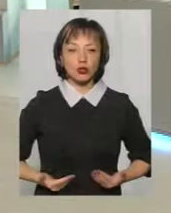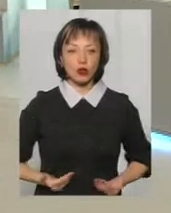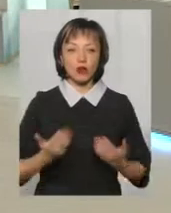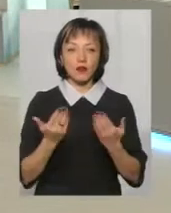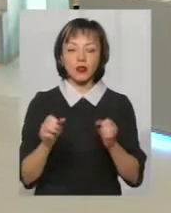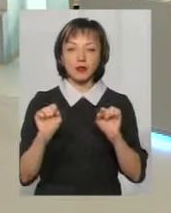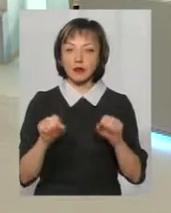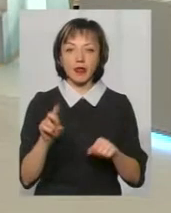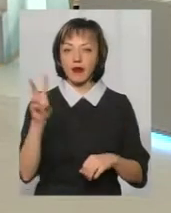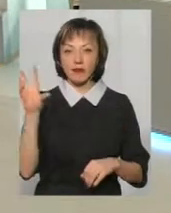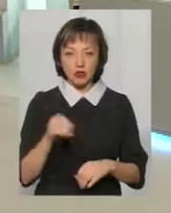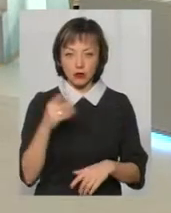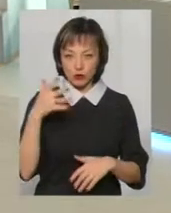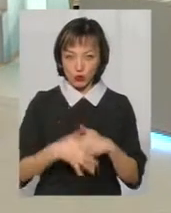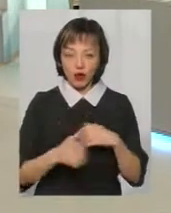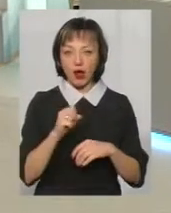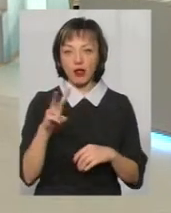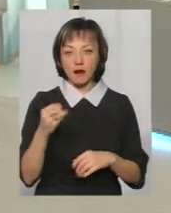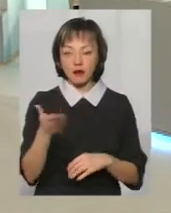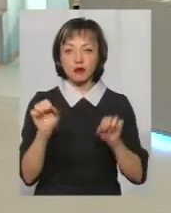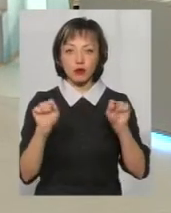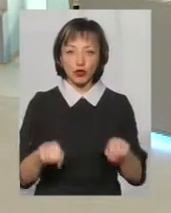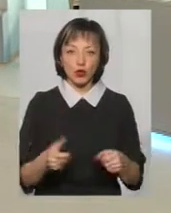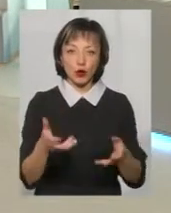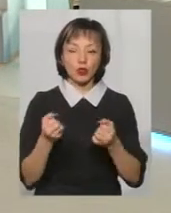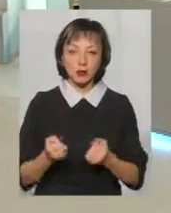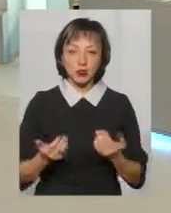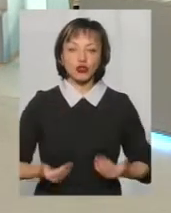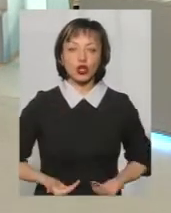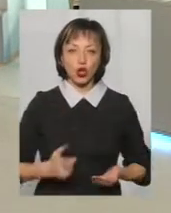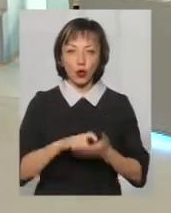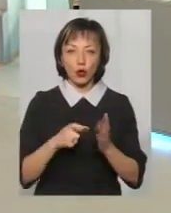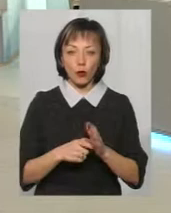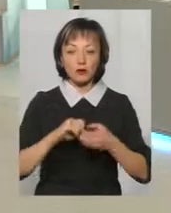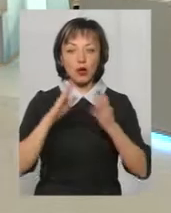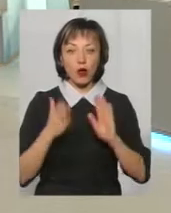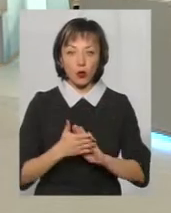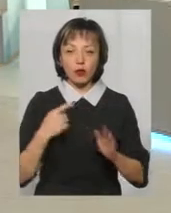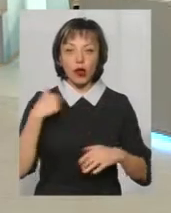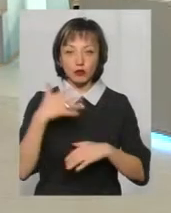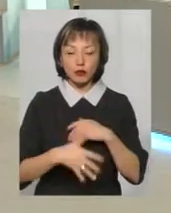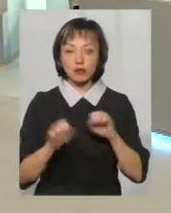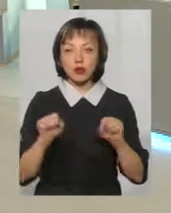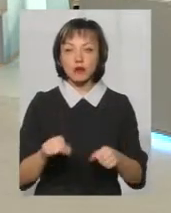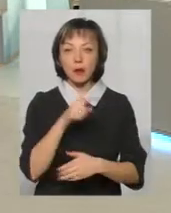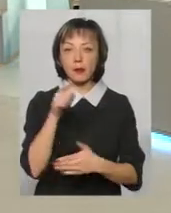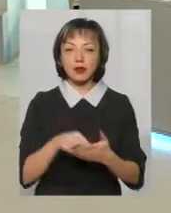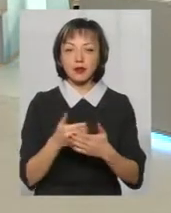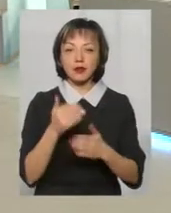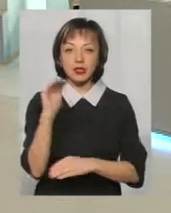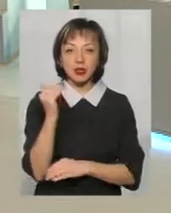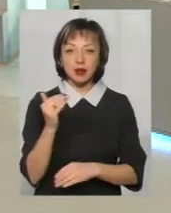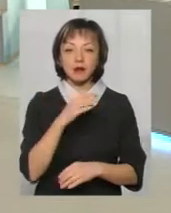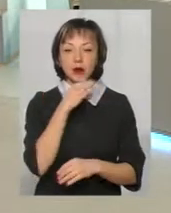ви зможете, не всі зрозуміло, але ви зможете отримати житло. А загалом, я розумію, що, можливо, питання від дитини,